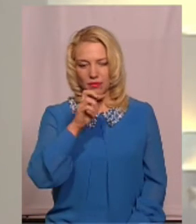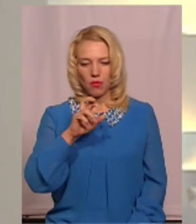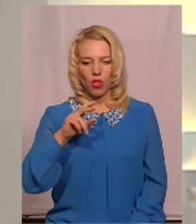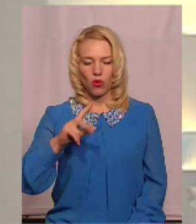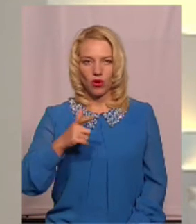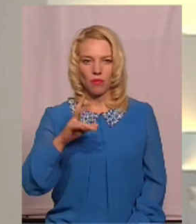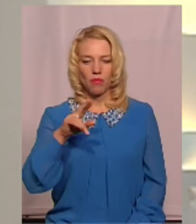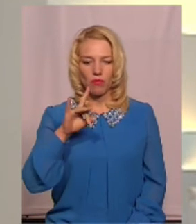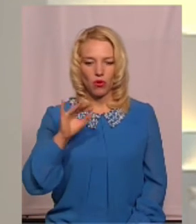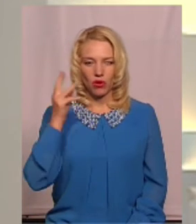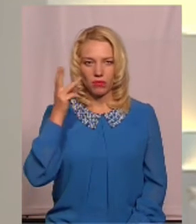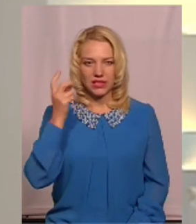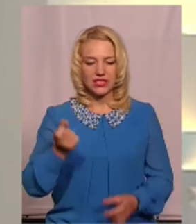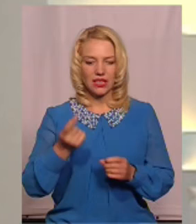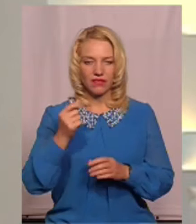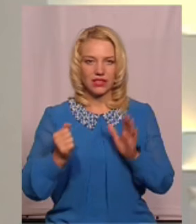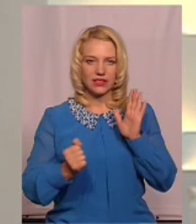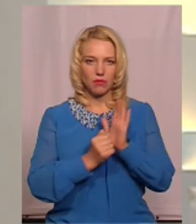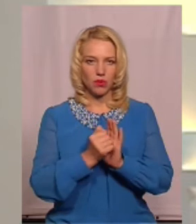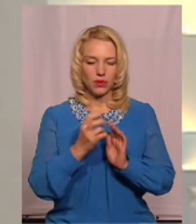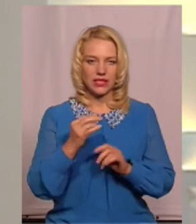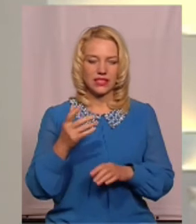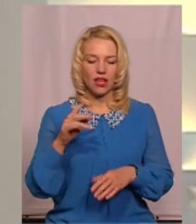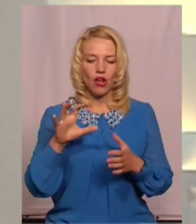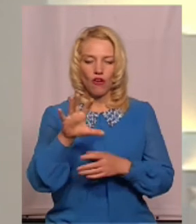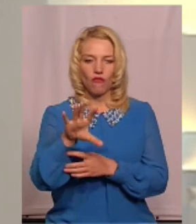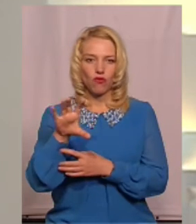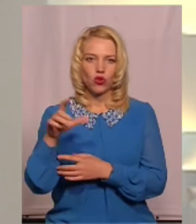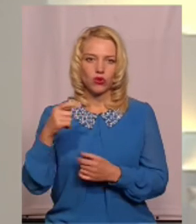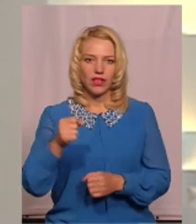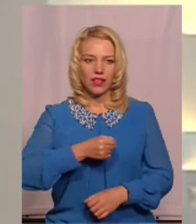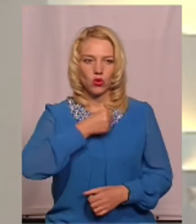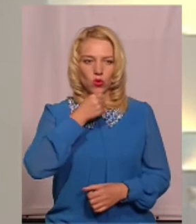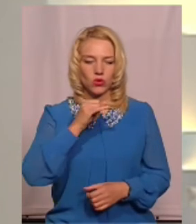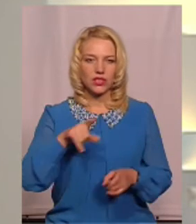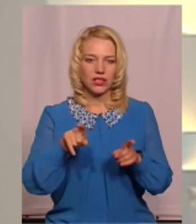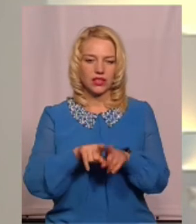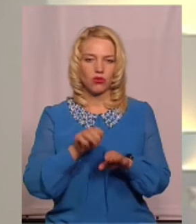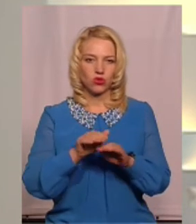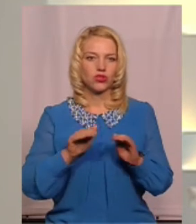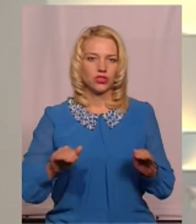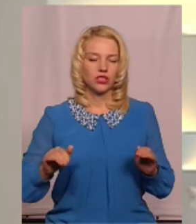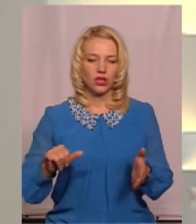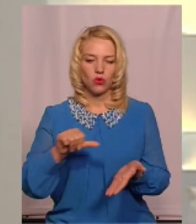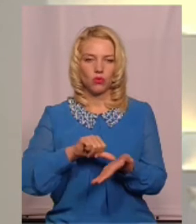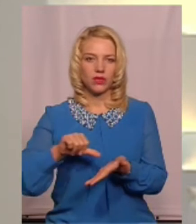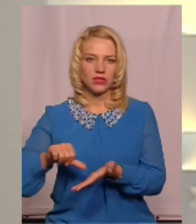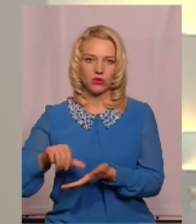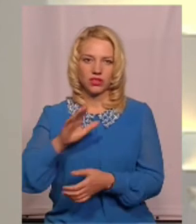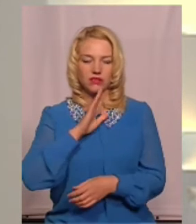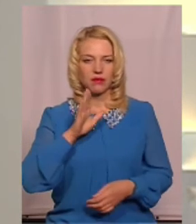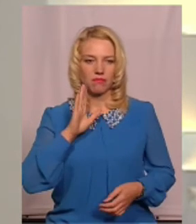Хмельницький з'явилася публікація з серією фотографій, де дорослі, а також діти у присутності